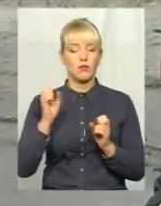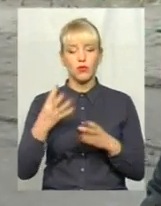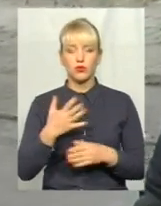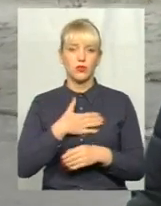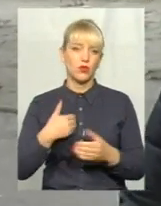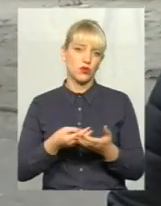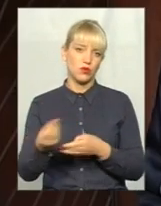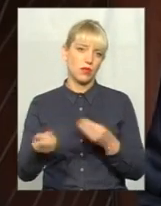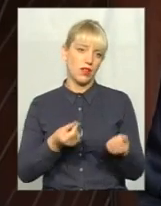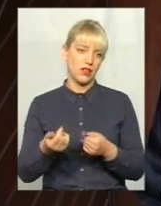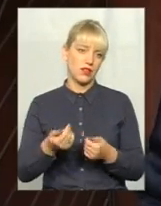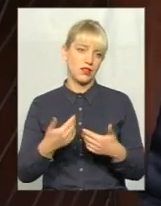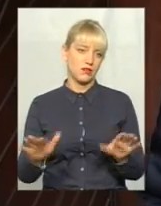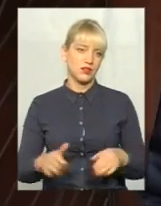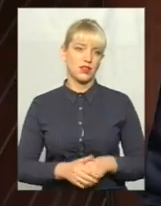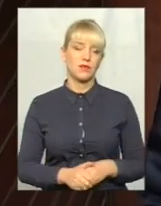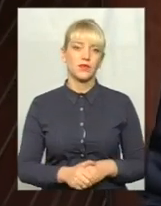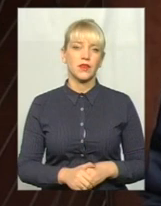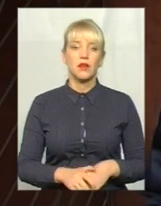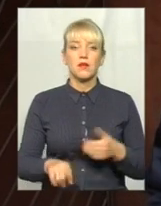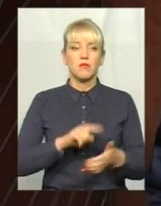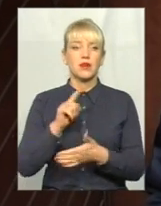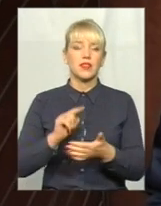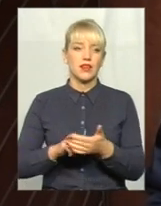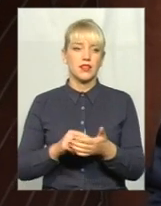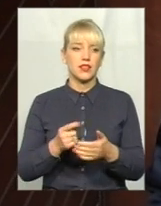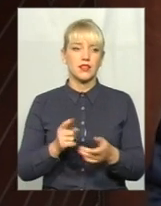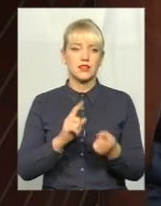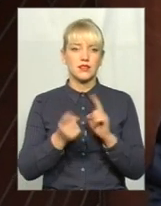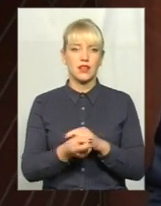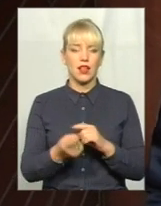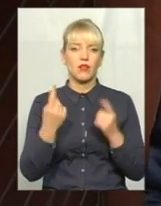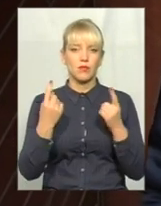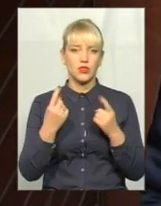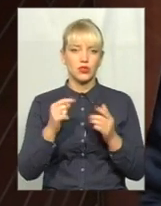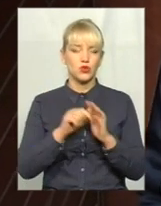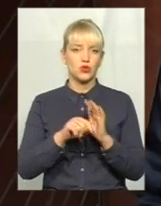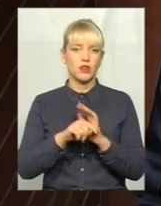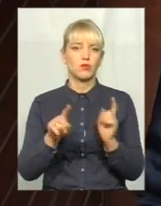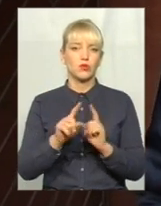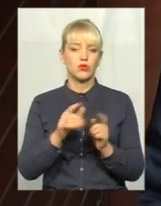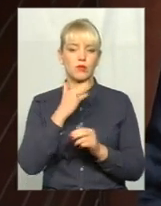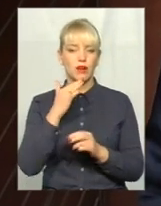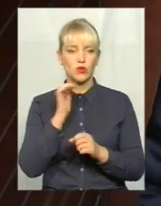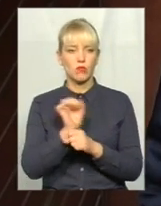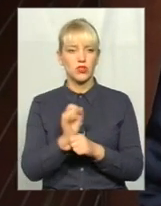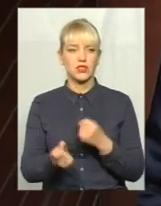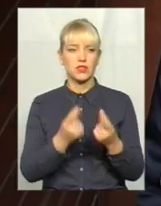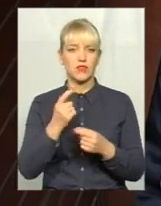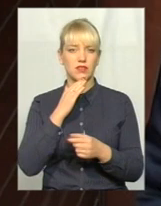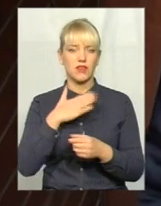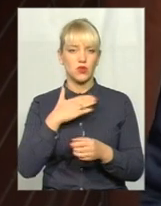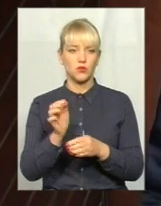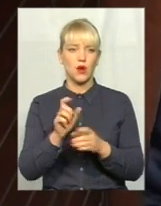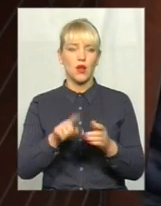більшите все. Питання стало більш суттєвим, так як багато машин з'являються в нашому місті і